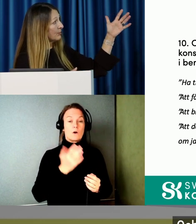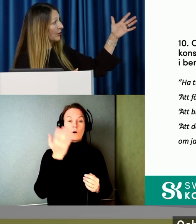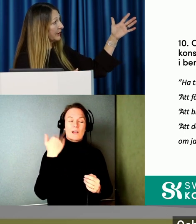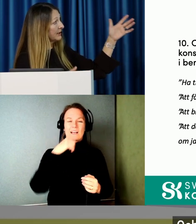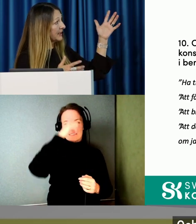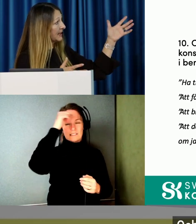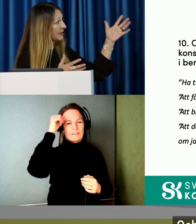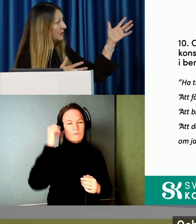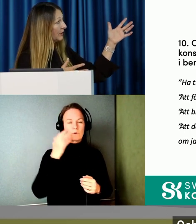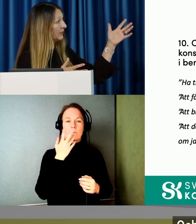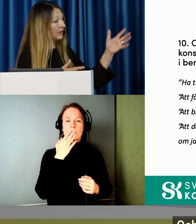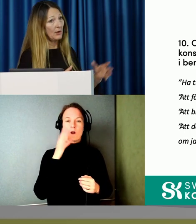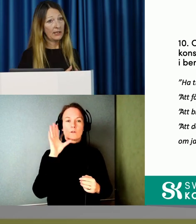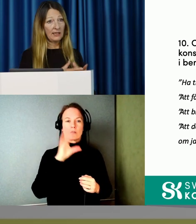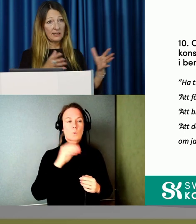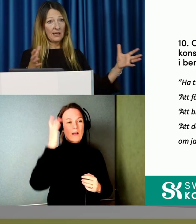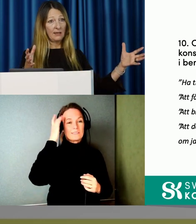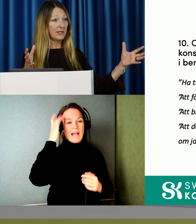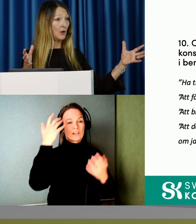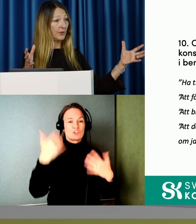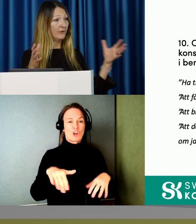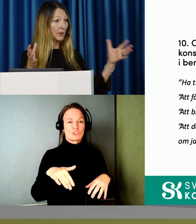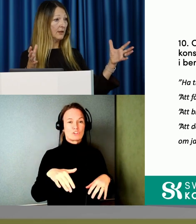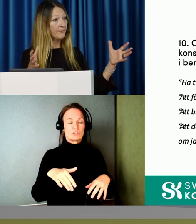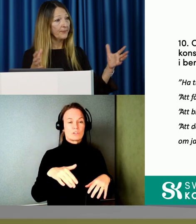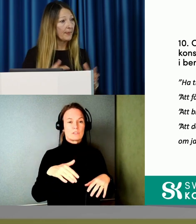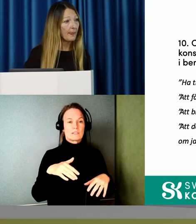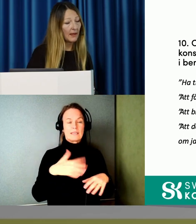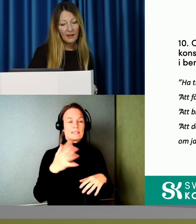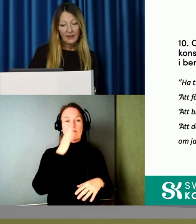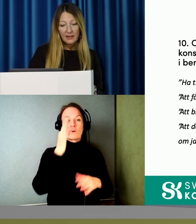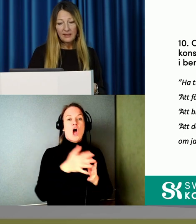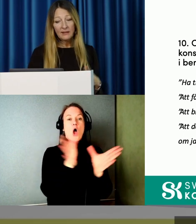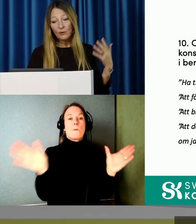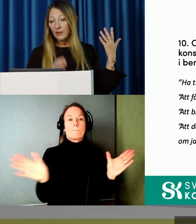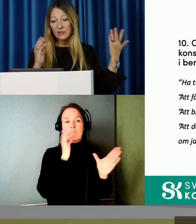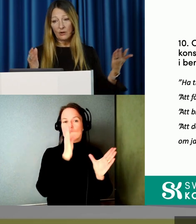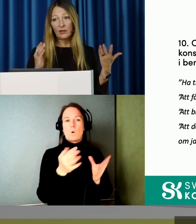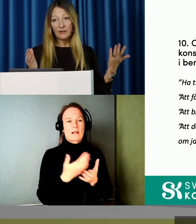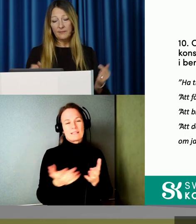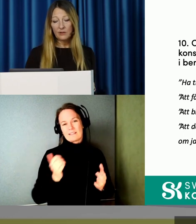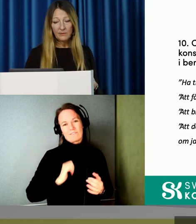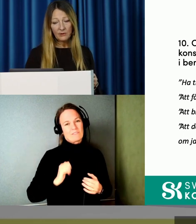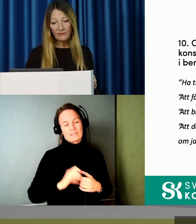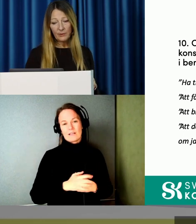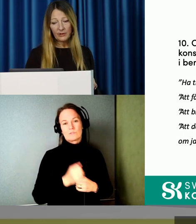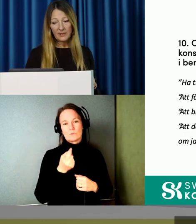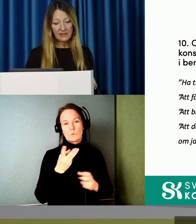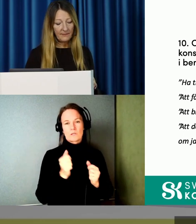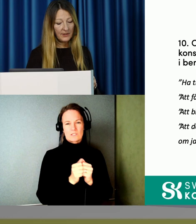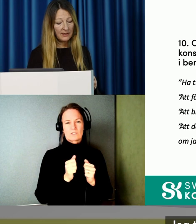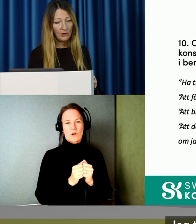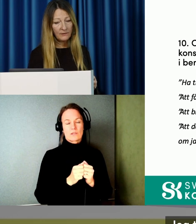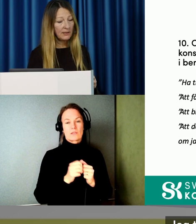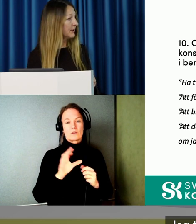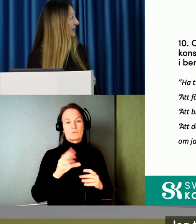svårt att prata när man är hjärntrött. Att inte ställa en massa öppna frågor. Så att det är några saker som kan vara bra att ta